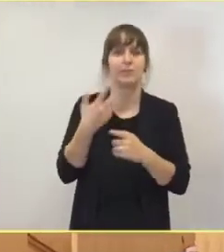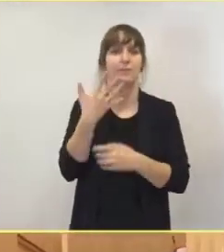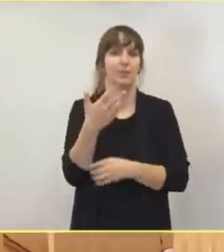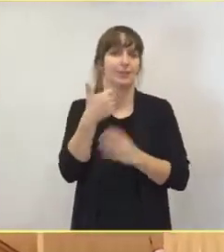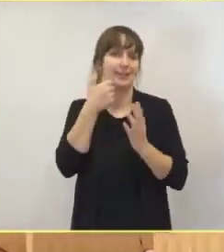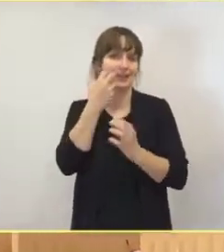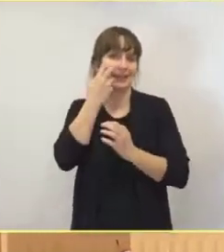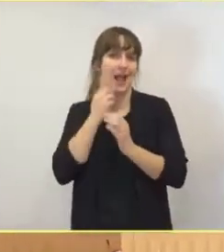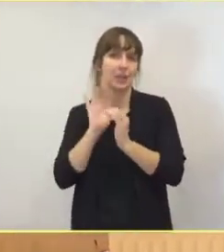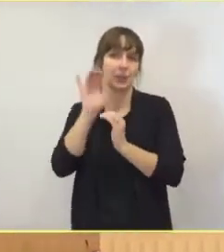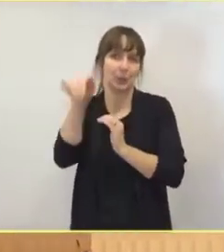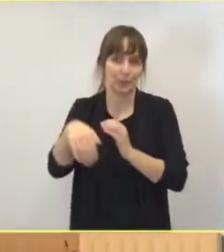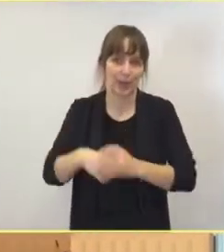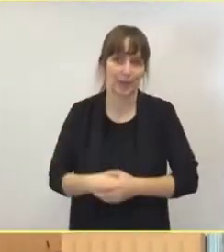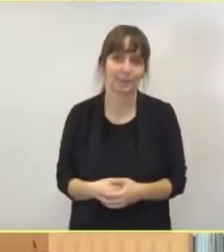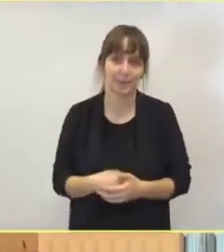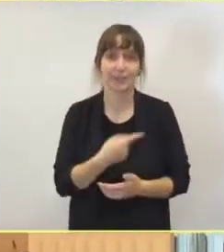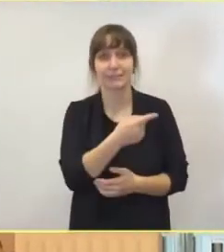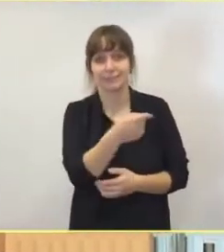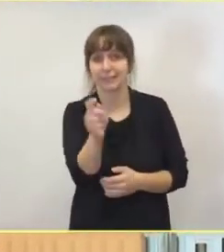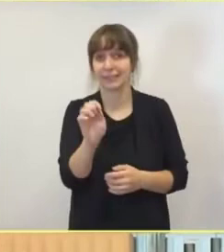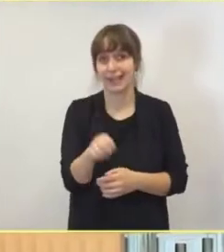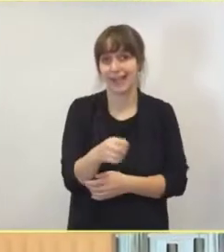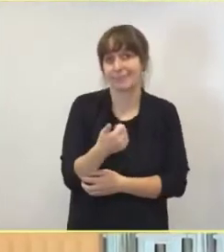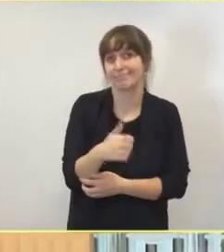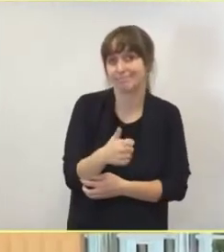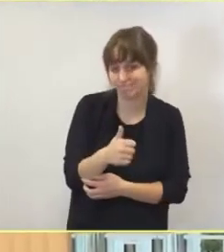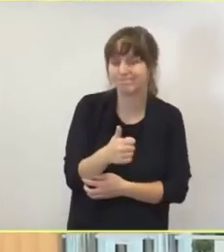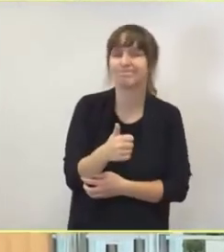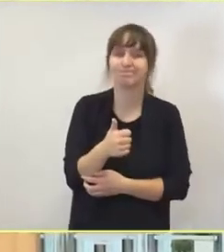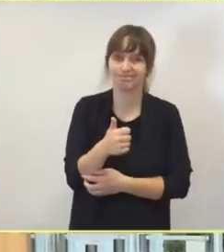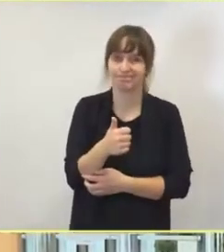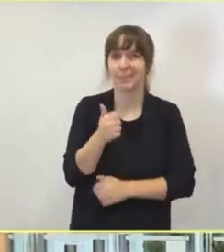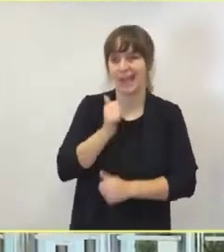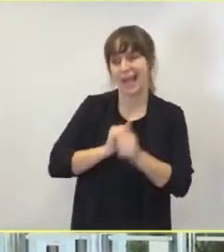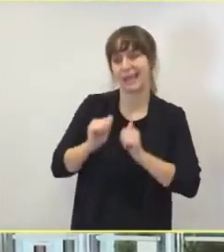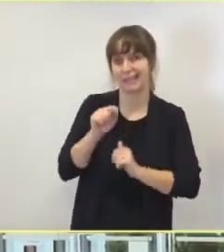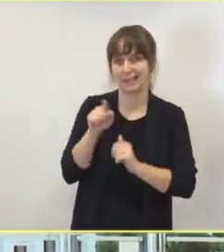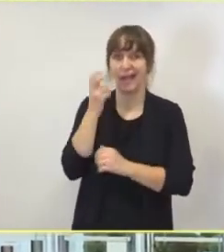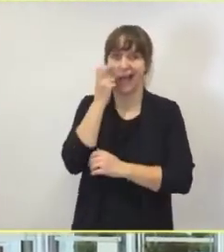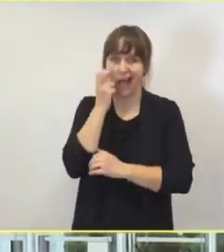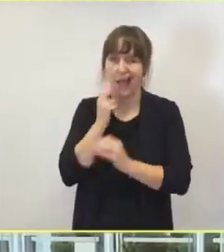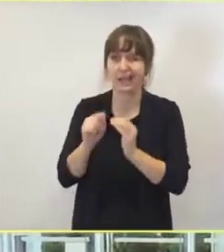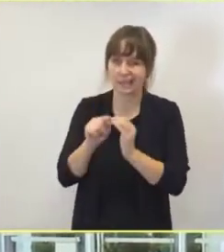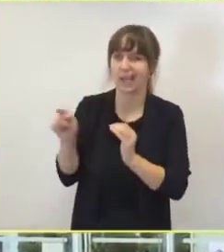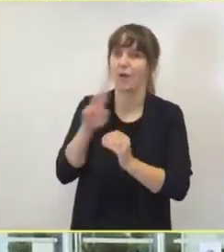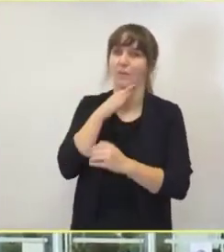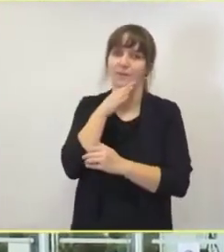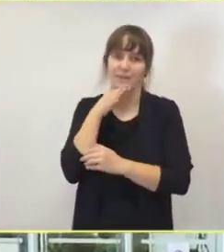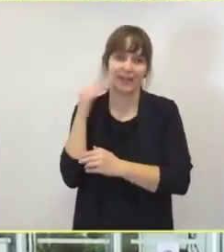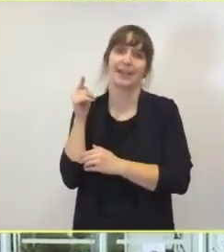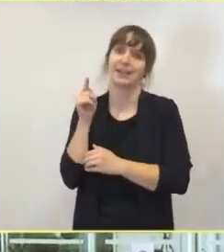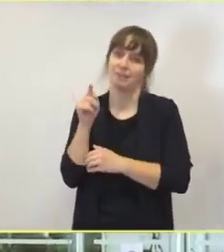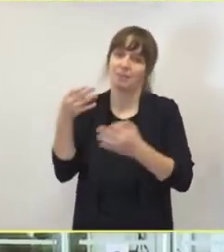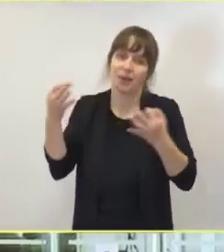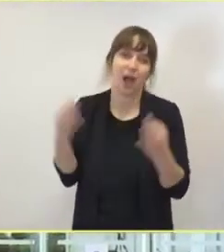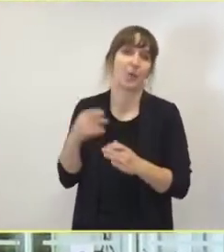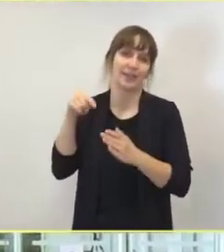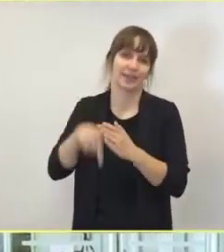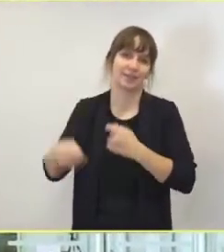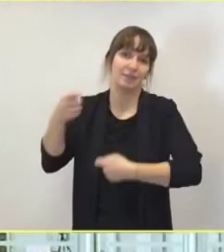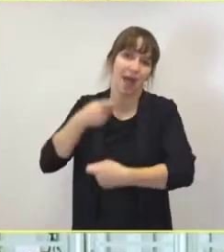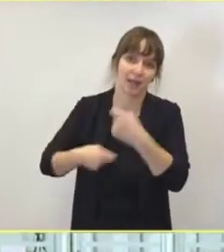sie können extrapolieren, dass leider auch viele dieser Patienten dann auf Intensivstationen gehen werden und hier entsprechend